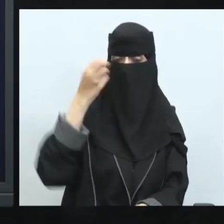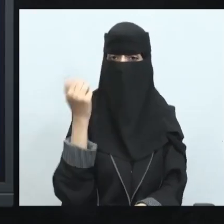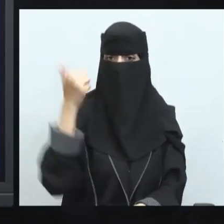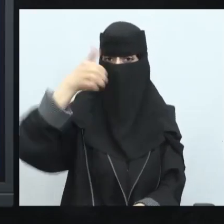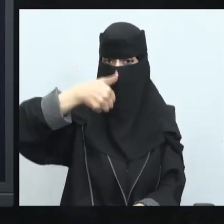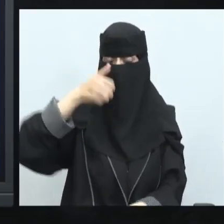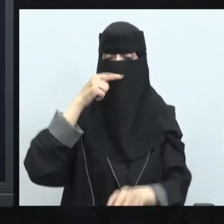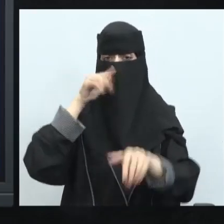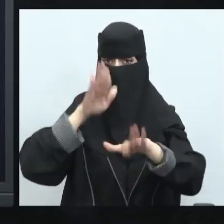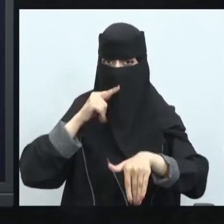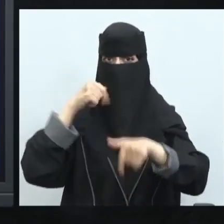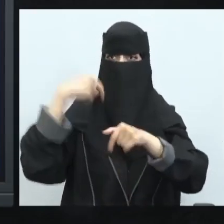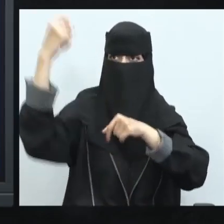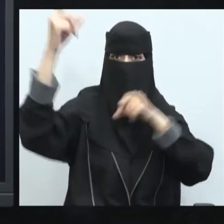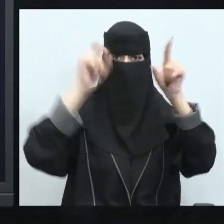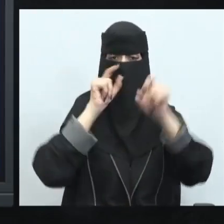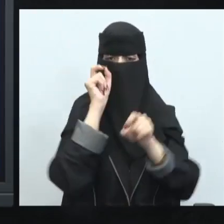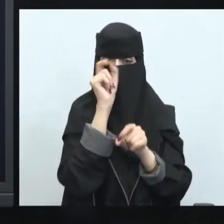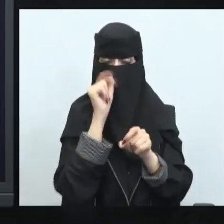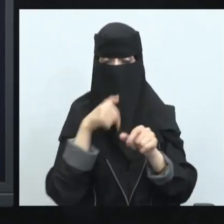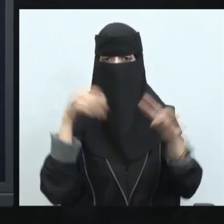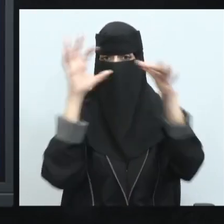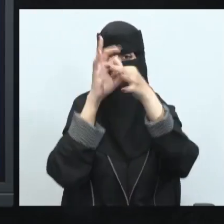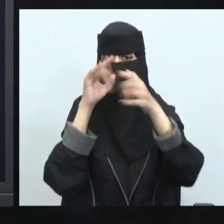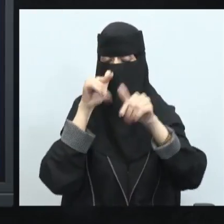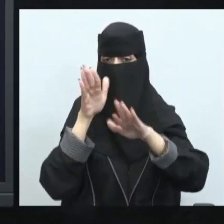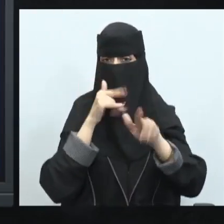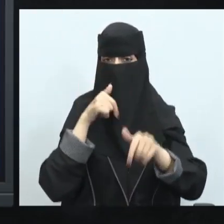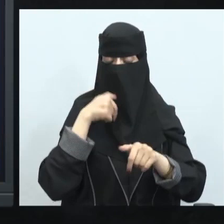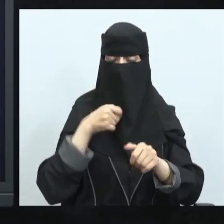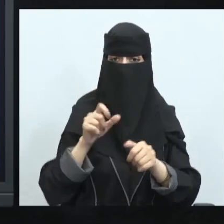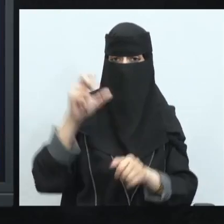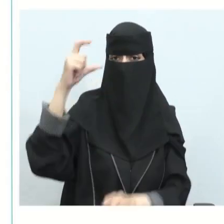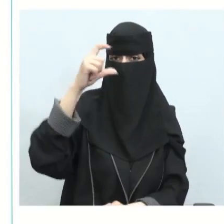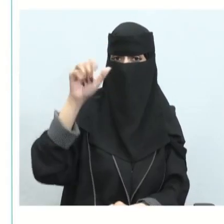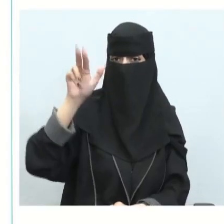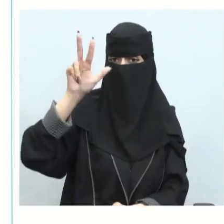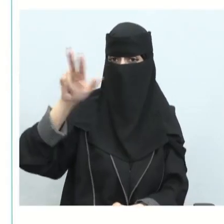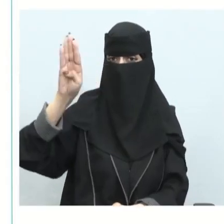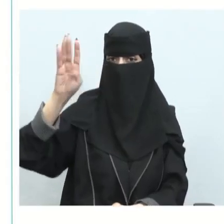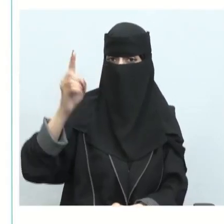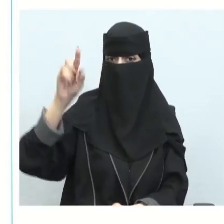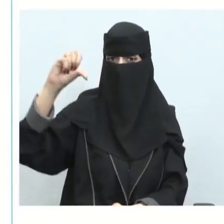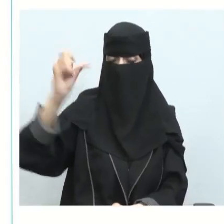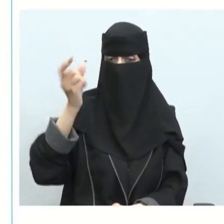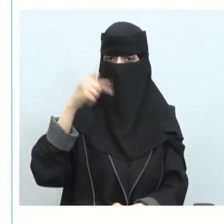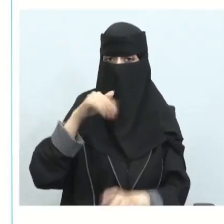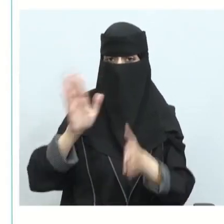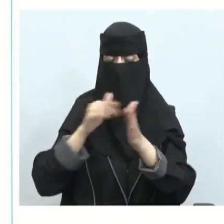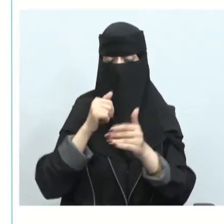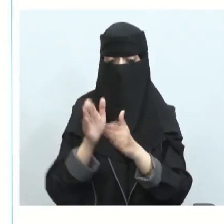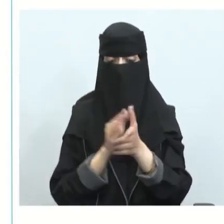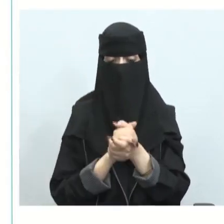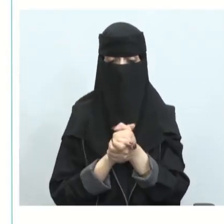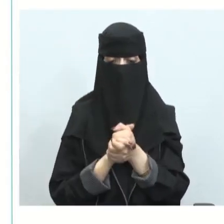سيكون هناك انبعاثات صفرية فيما يتعلق في الكربون أو الثاني أكسيد